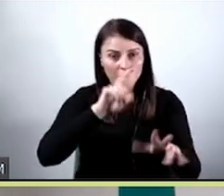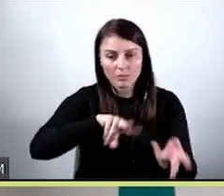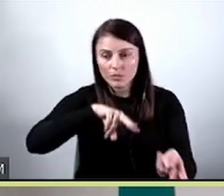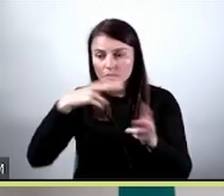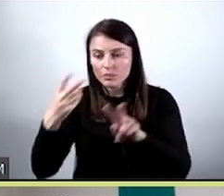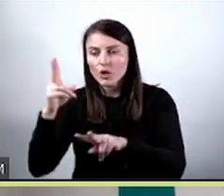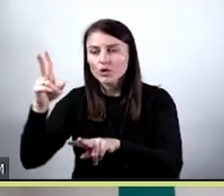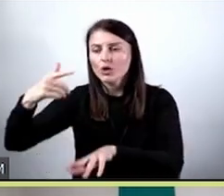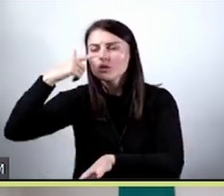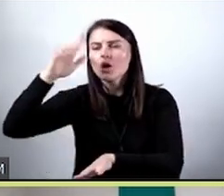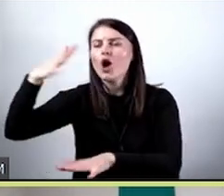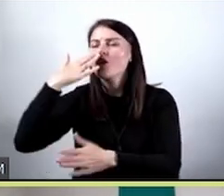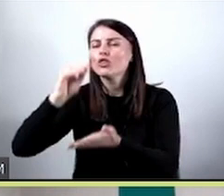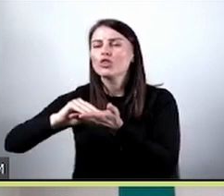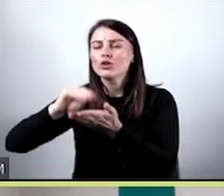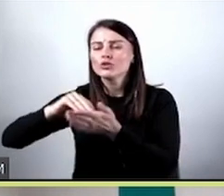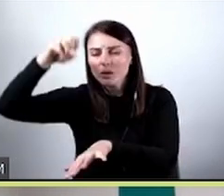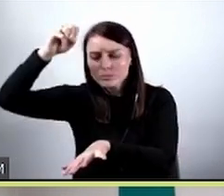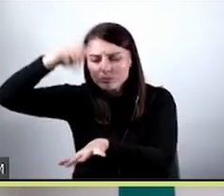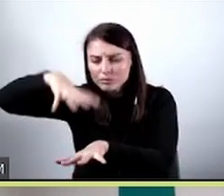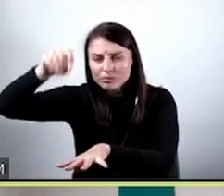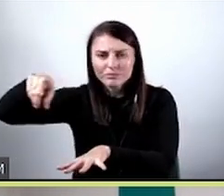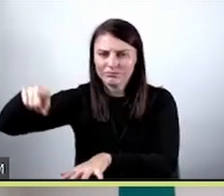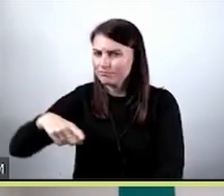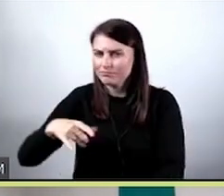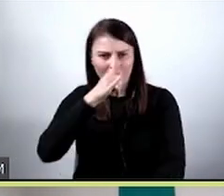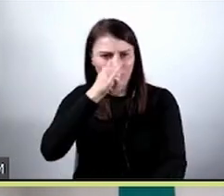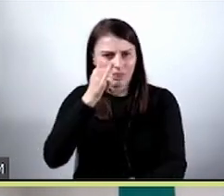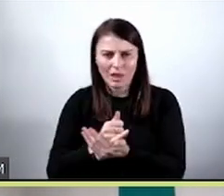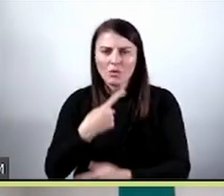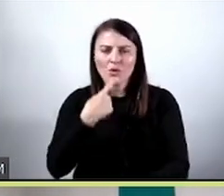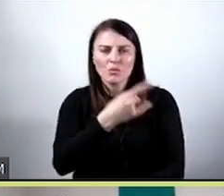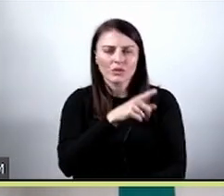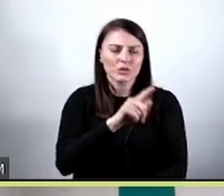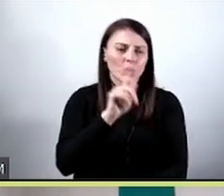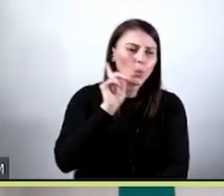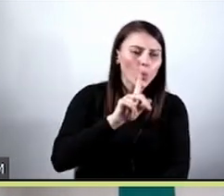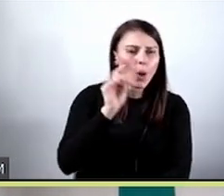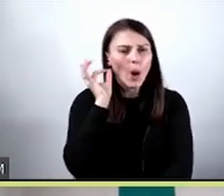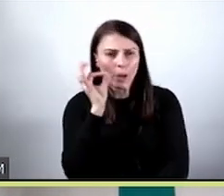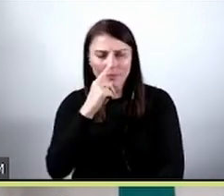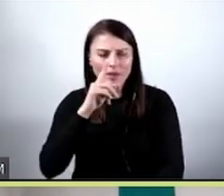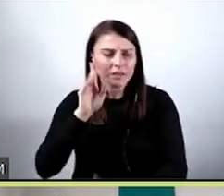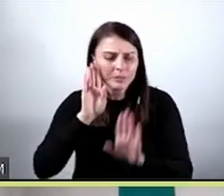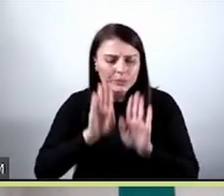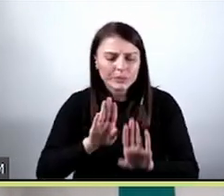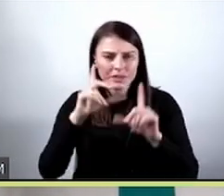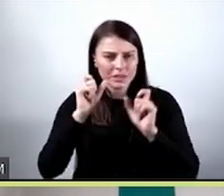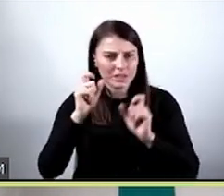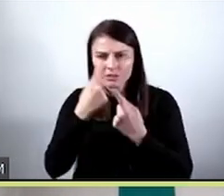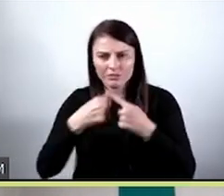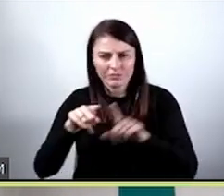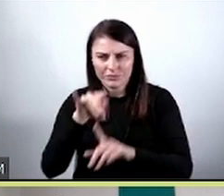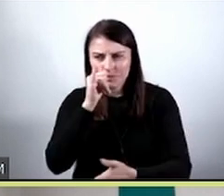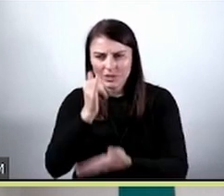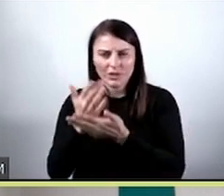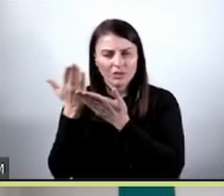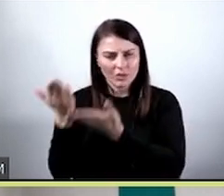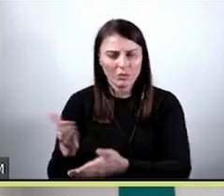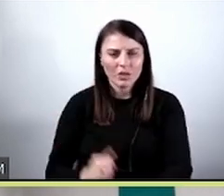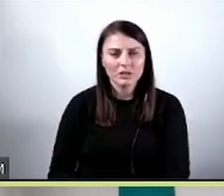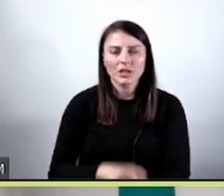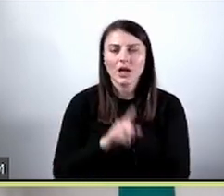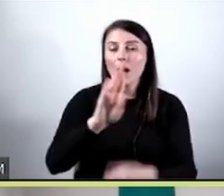radiologom z dużym doświadczeniem i okazało się, że radiolocy nie potrafią określić płci na podstawie tych samych zdjęć. Było to niewykonalne dla nich. Natomiast